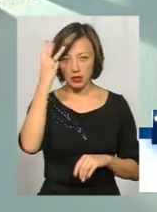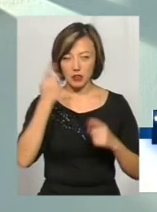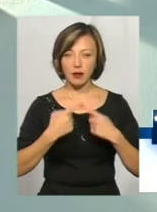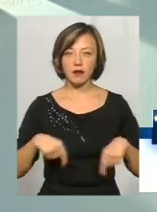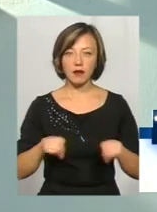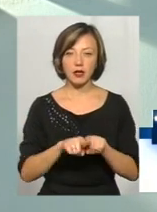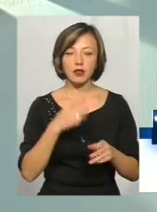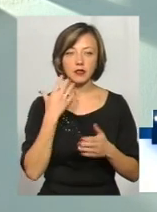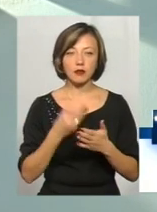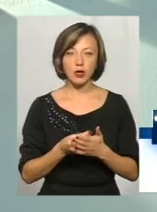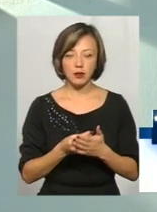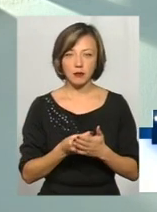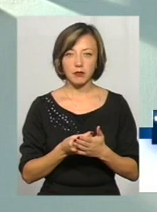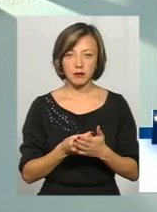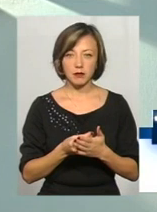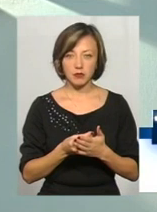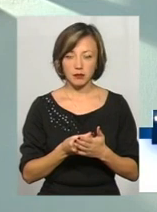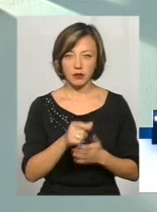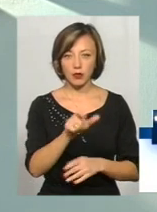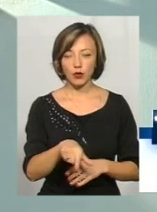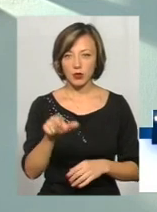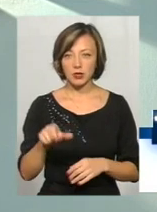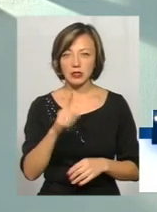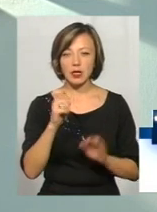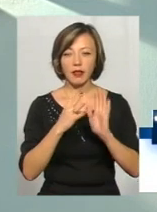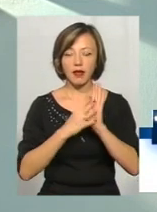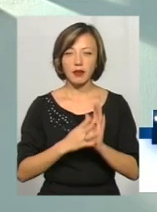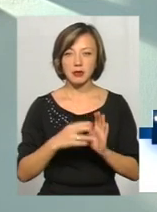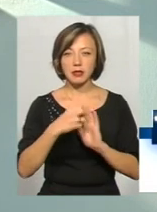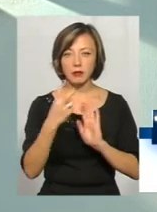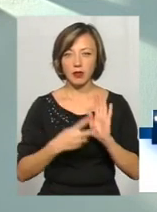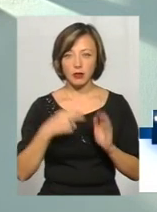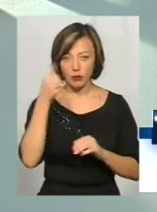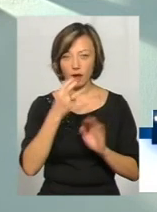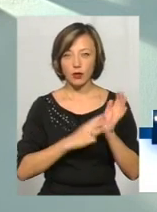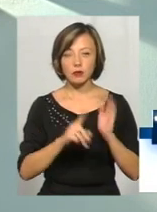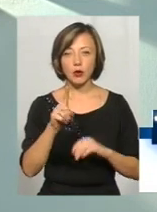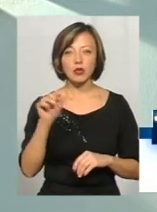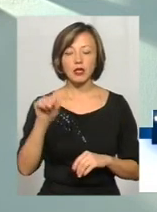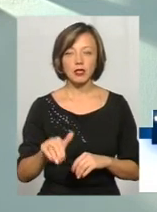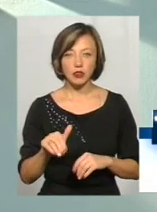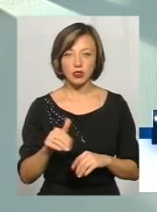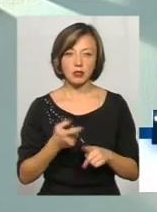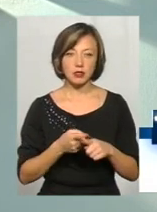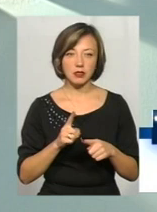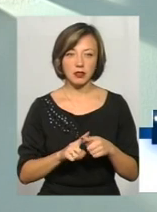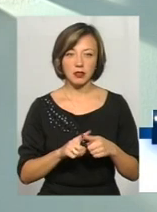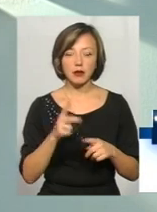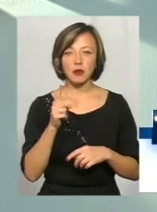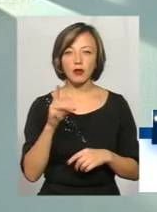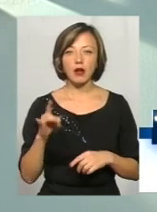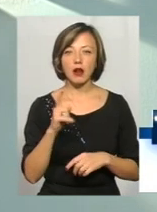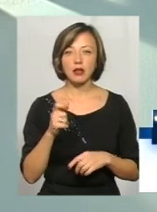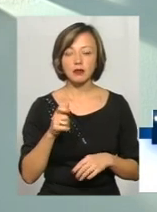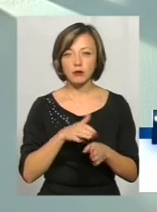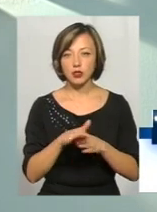своїми проведеними заходами. Вже за 9 місяців 2017 року 81 тисяча з половиною. Тобто, майже в півтора рази більше,